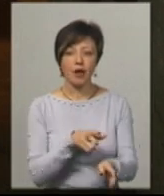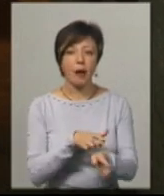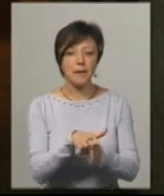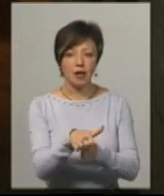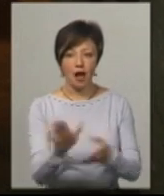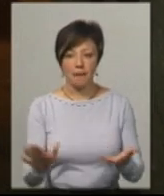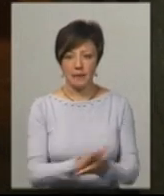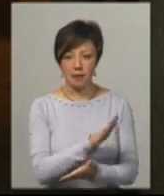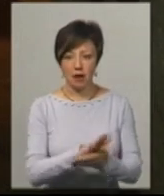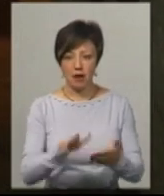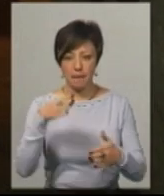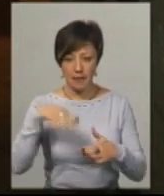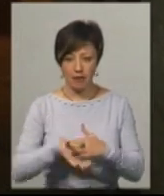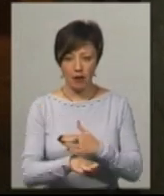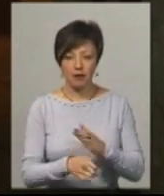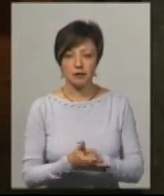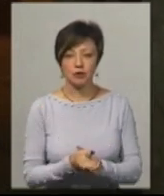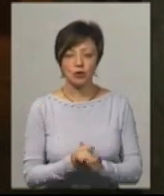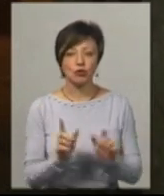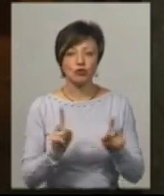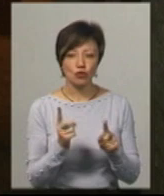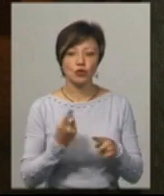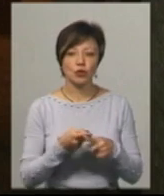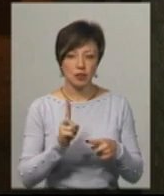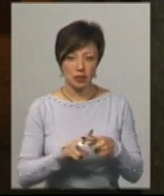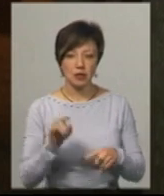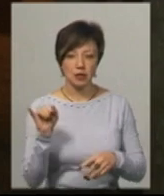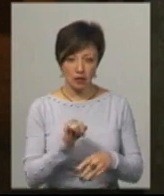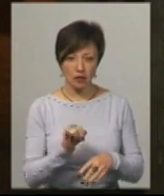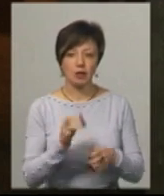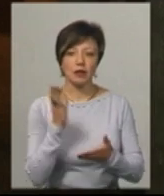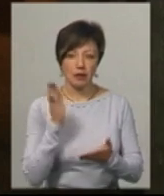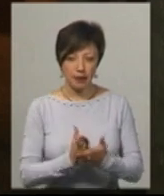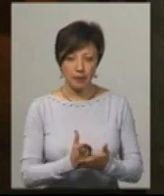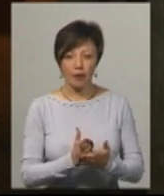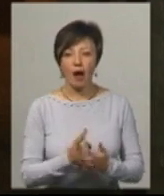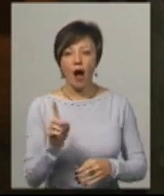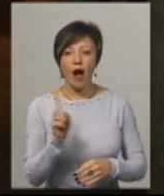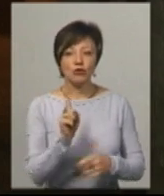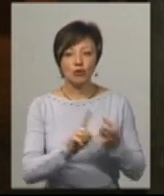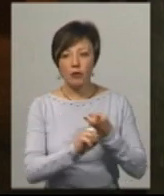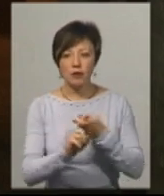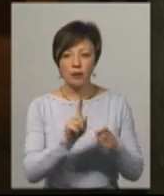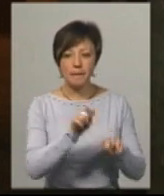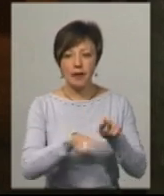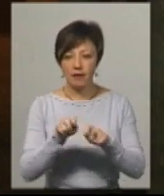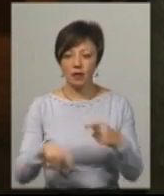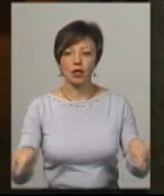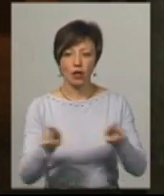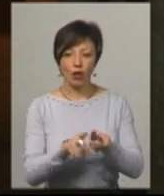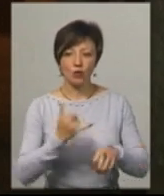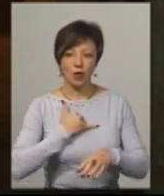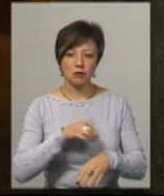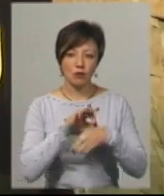прибирання підвалів. Що воно і проводиться. Ну, а що стосується перевірок, то вони теж у нас